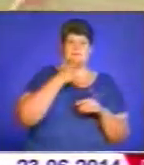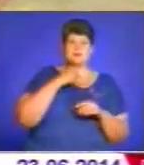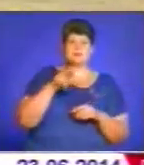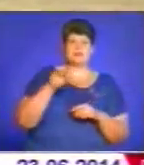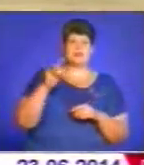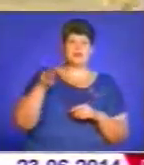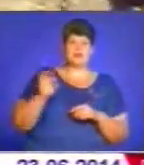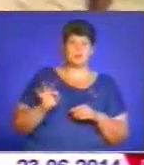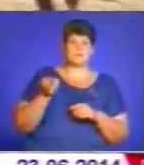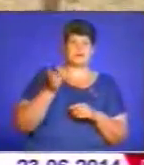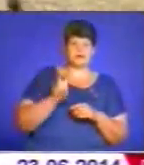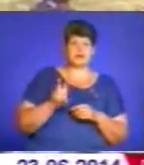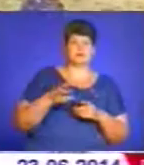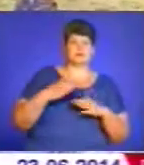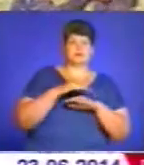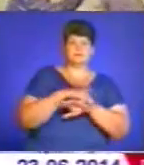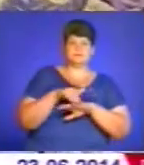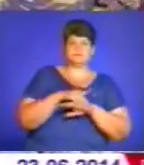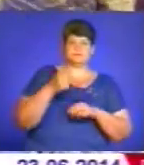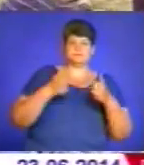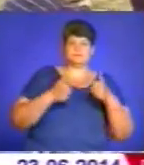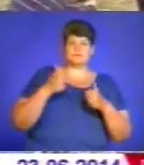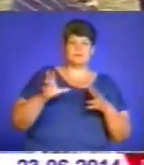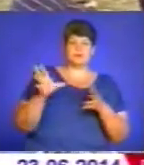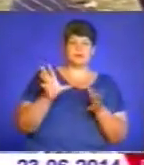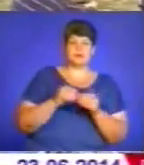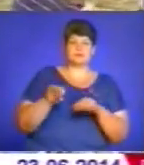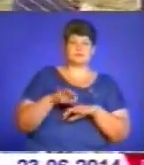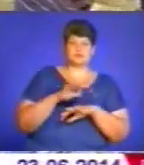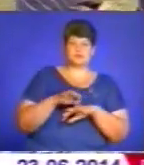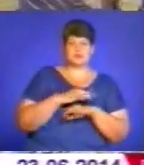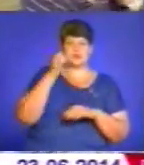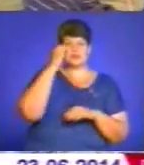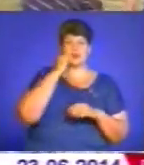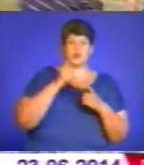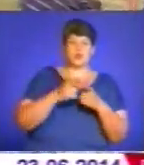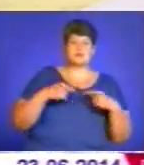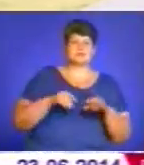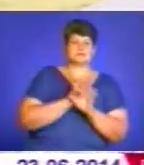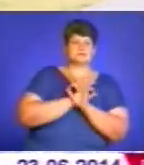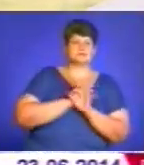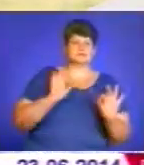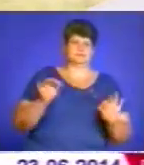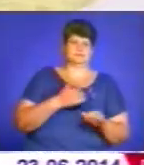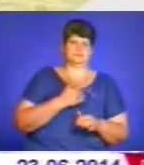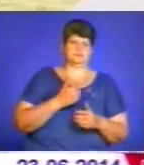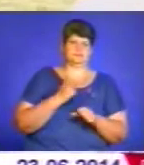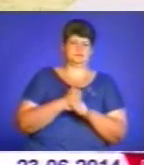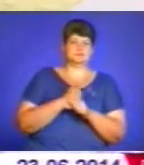прийшов на дворову спартакіаду з дружиною. Син з товаришами грає у футбол. Дякують організаторам за чудову ініціативу.